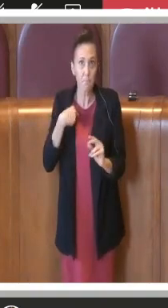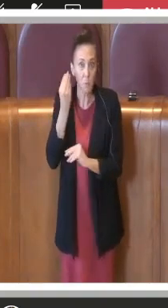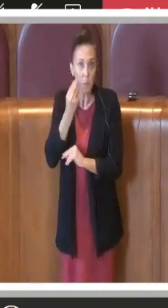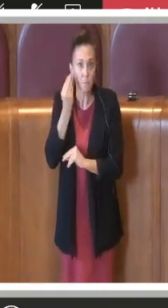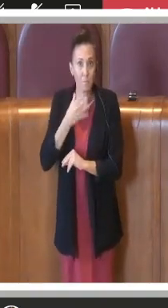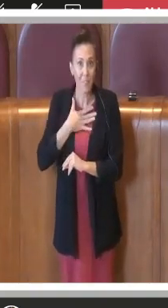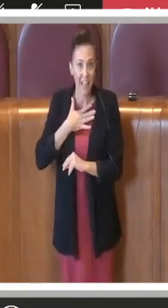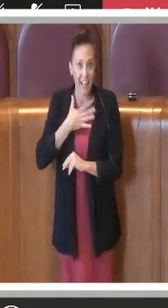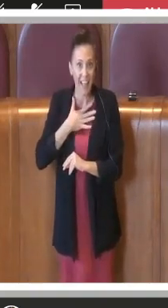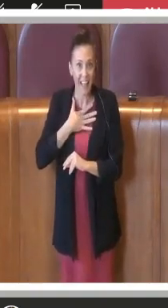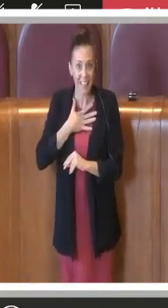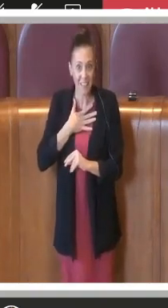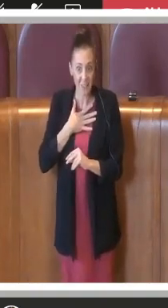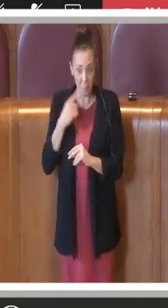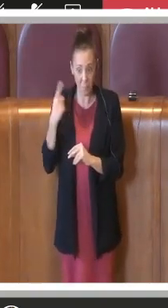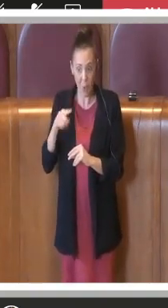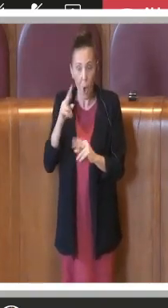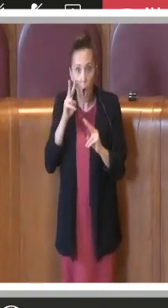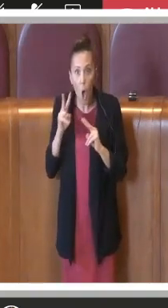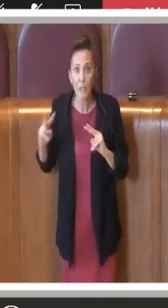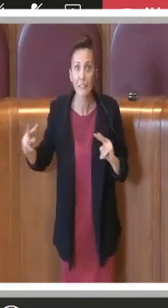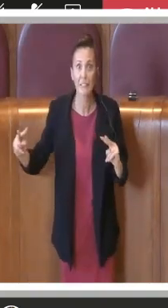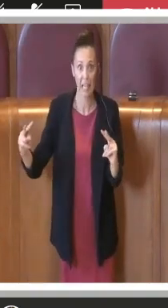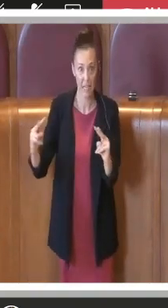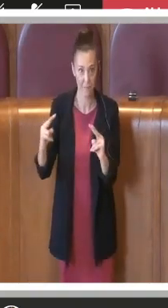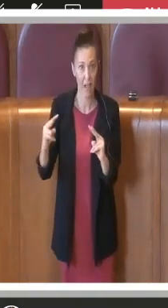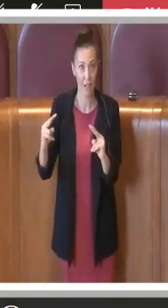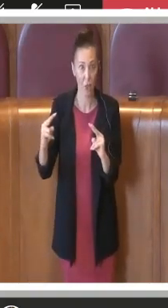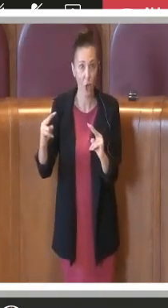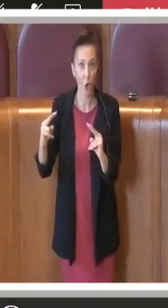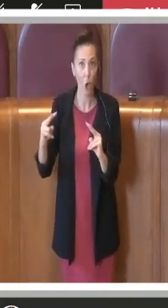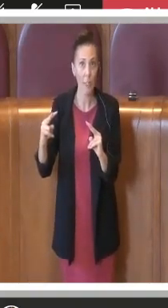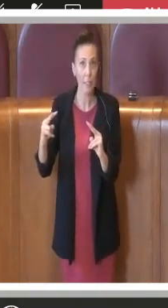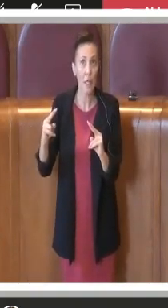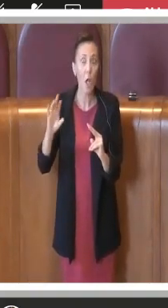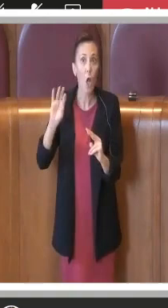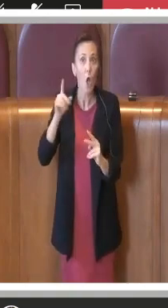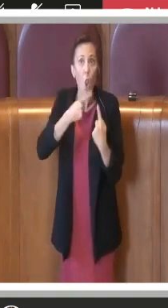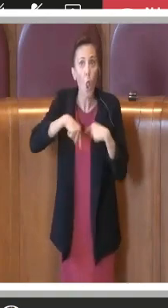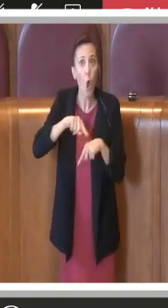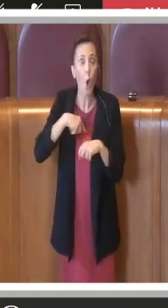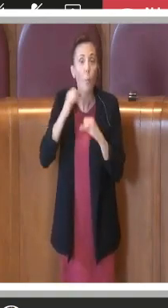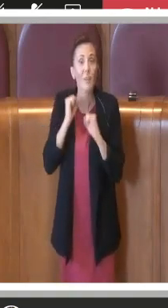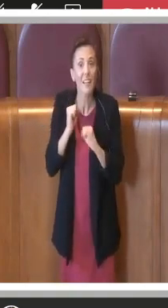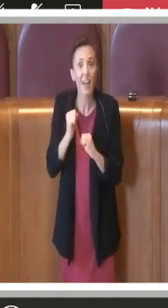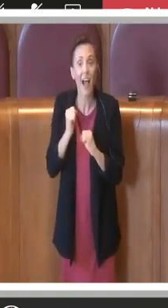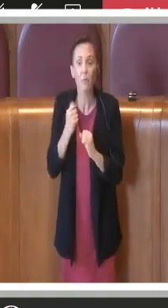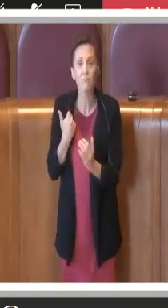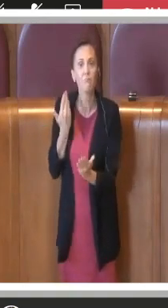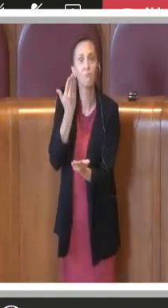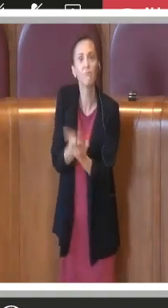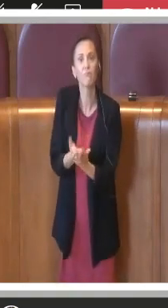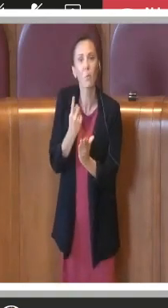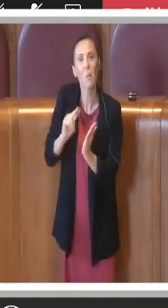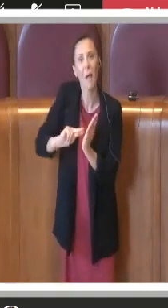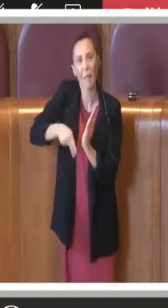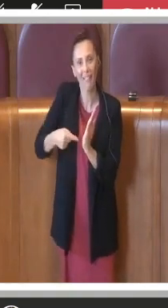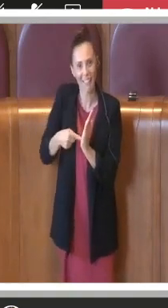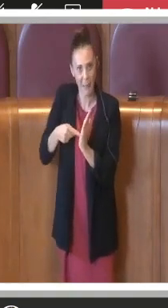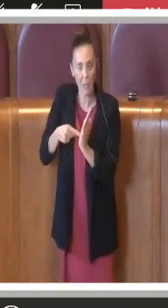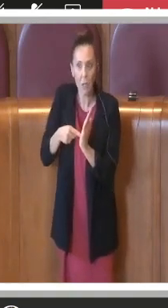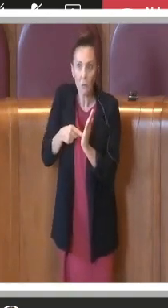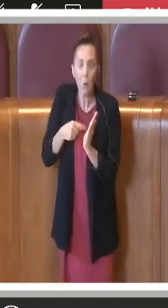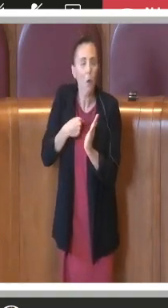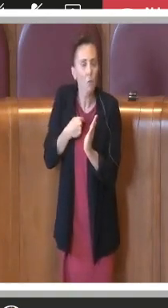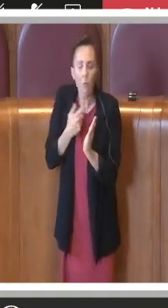penso che su questo punto specifico se avessimo potuto presentare un emendamento io l'avrei presentato